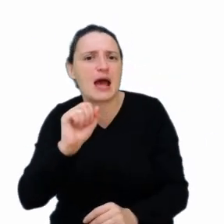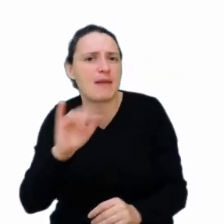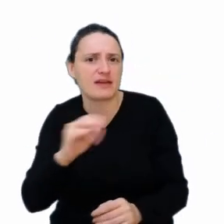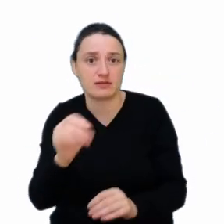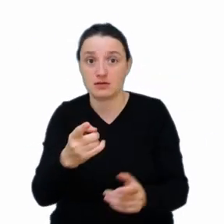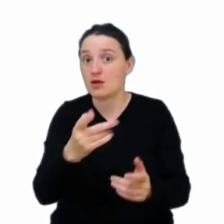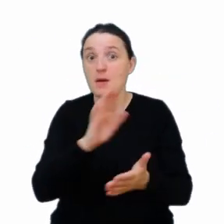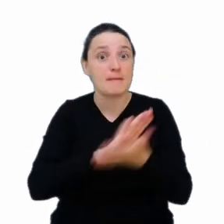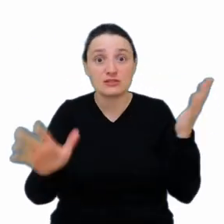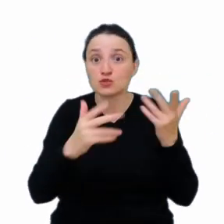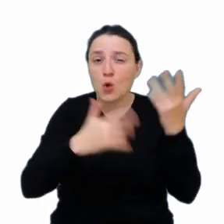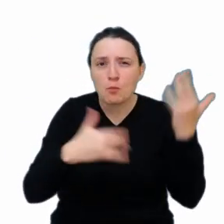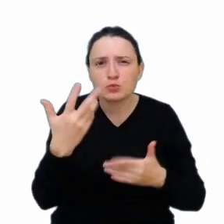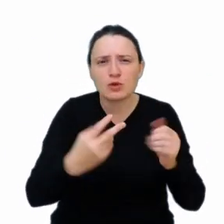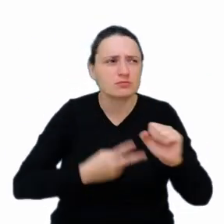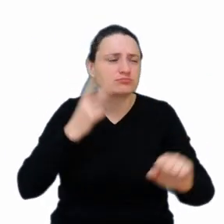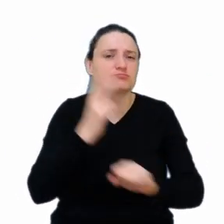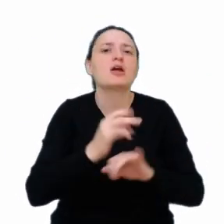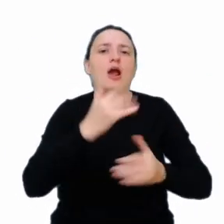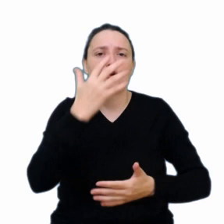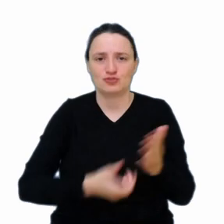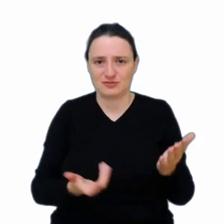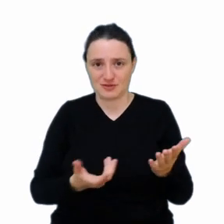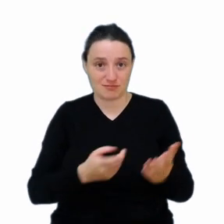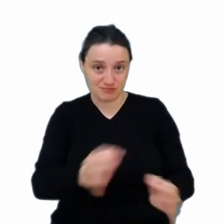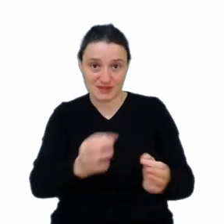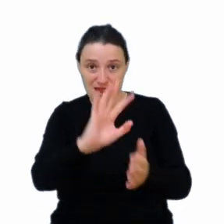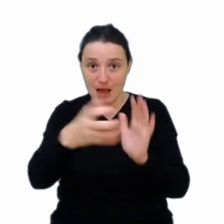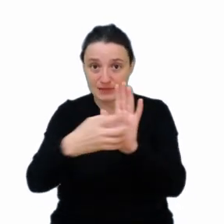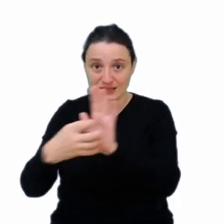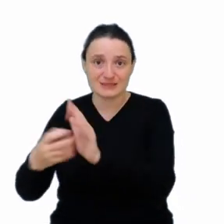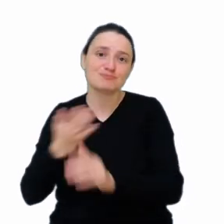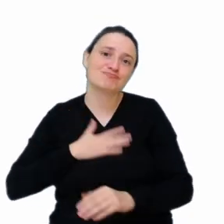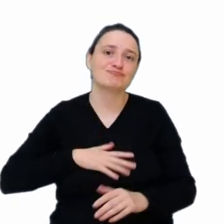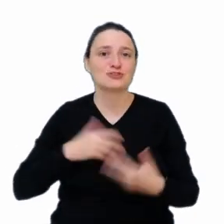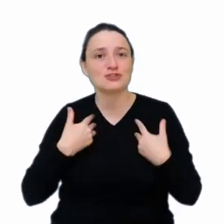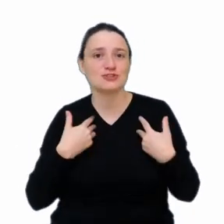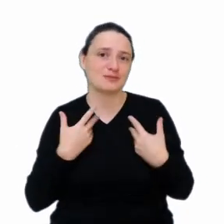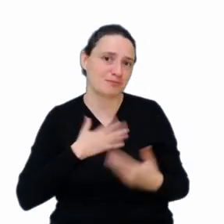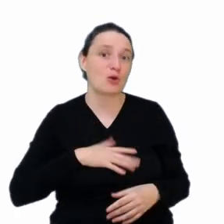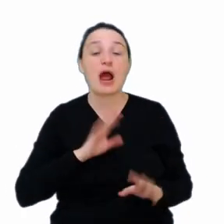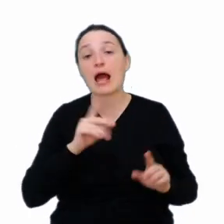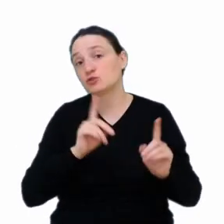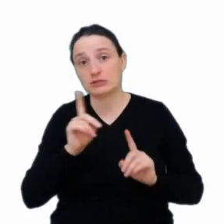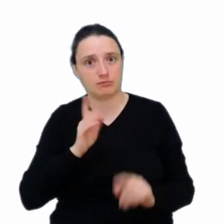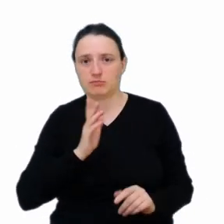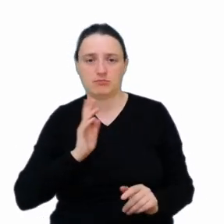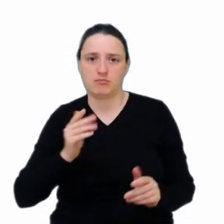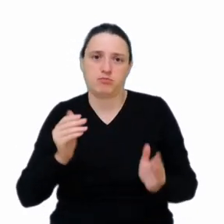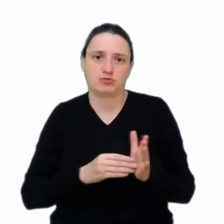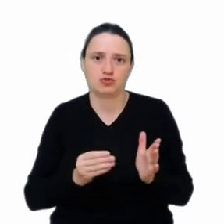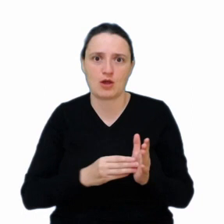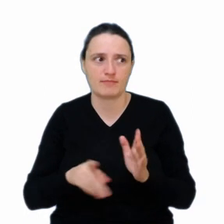które nad tym czuwają, to nie korzystalibyśmy z wszystkich aplikacji, które tak bardzo umilają, a czasami nawet są niezbędne do naszego przeżycia na różnych